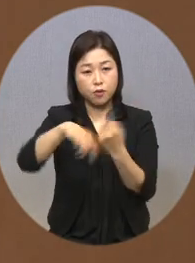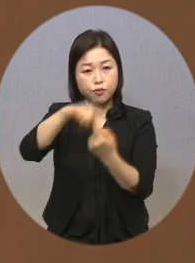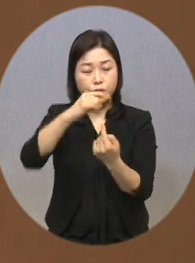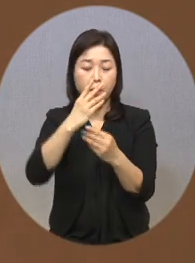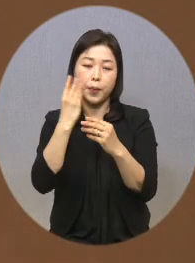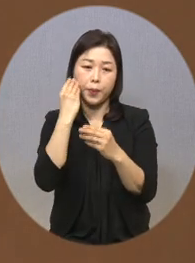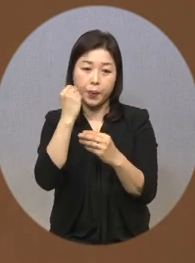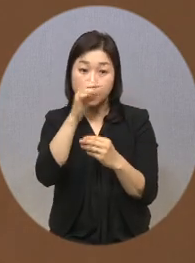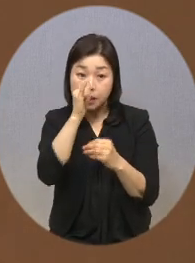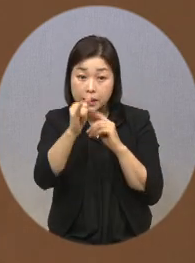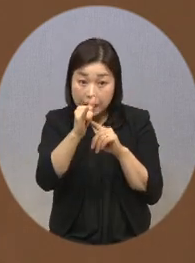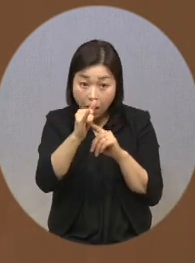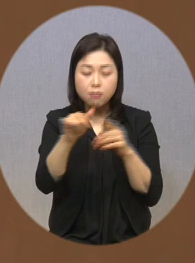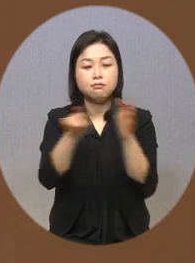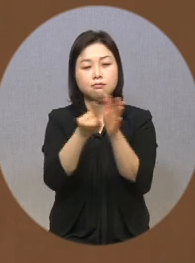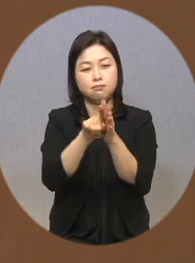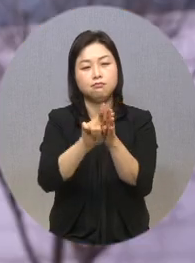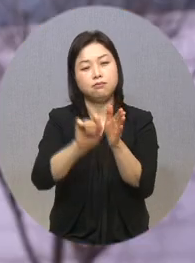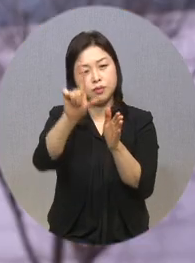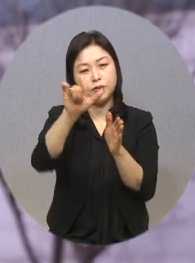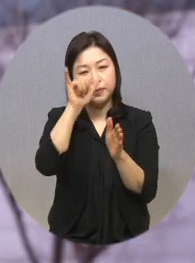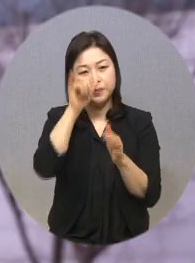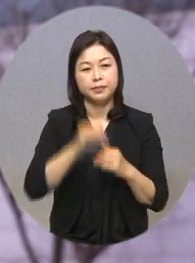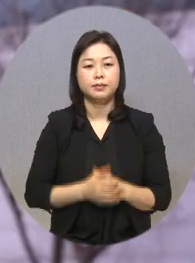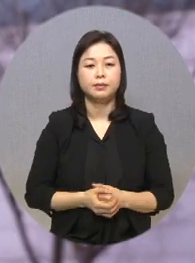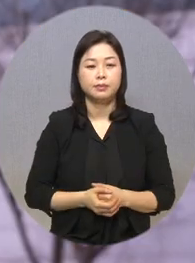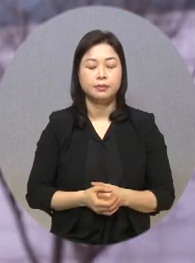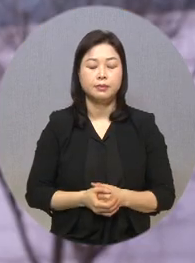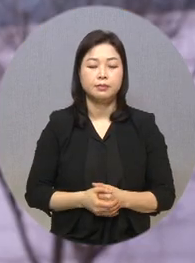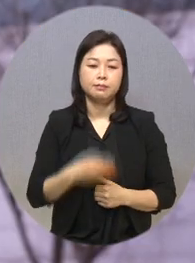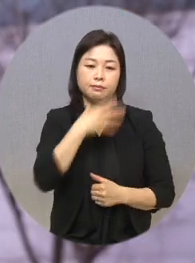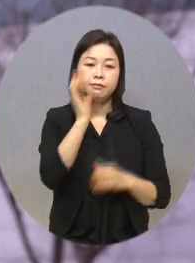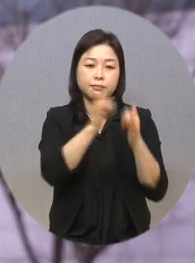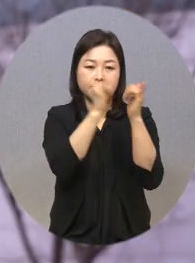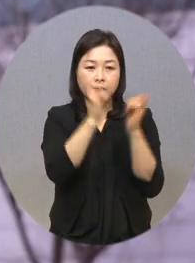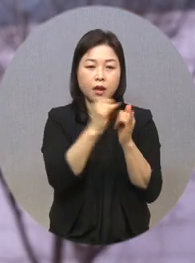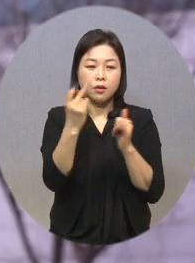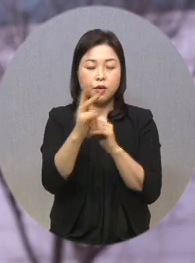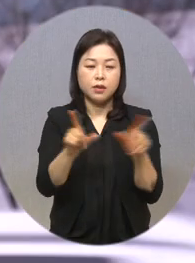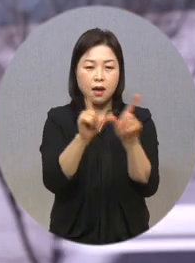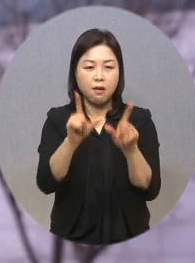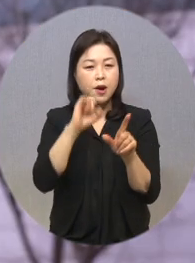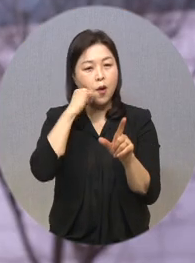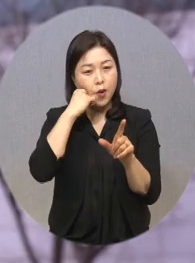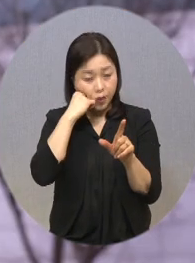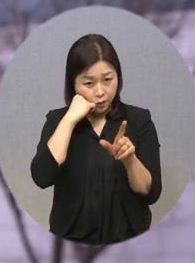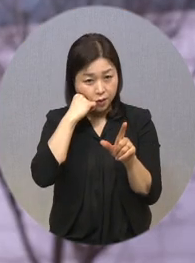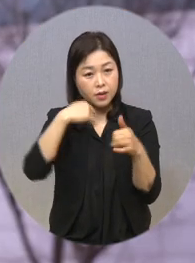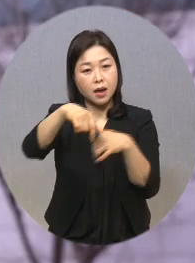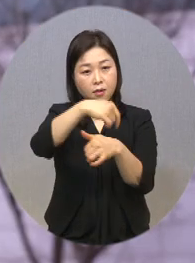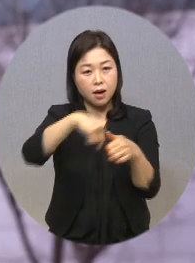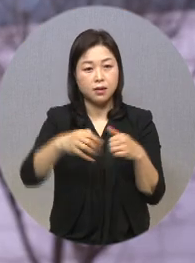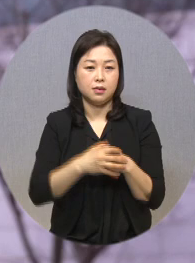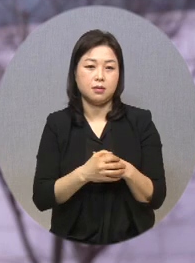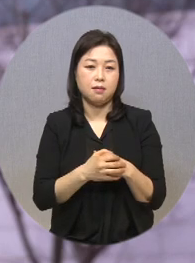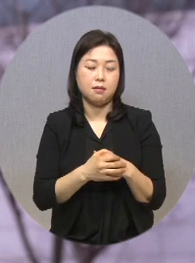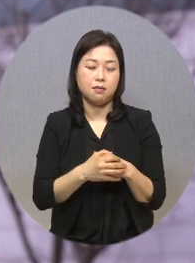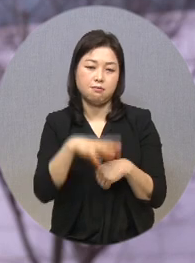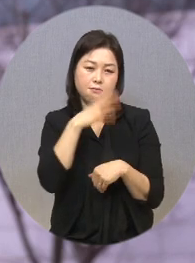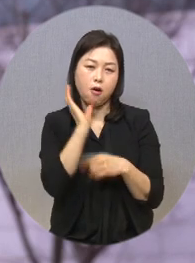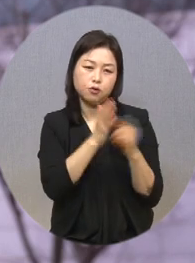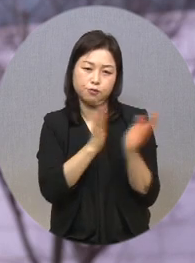대한 신뢰도가 높아지고 있습니다. 초고령 사회와 파팍한 경제 여건으로 노후 준비가 힘든